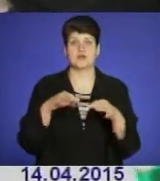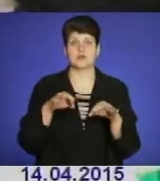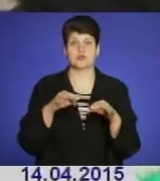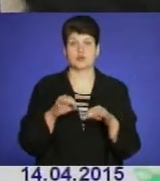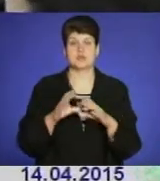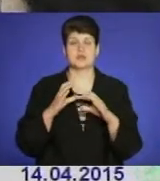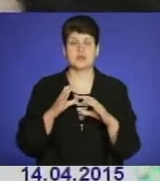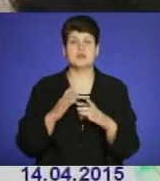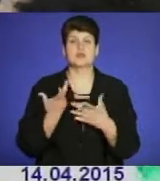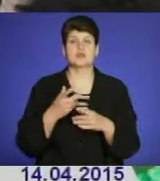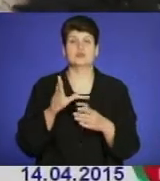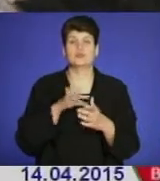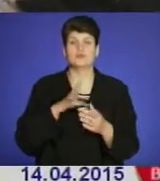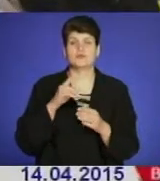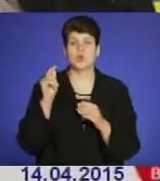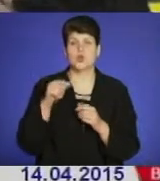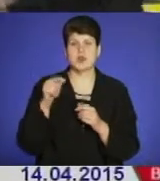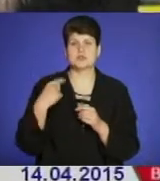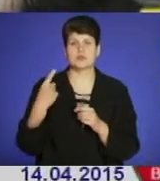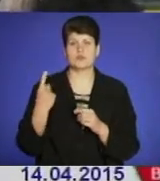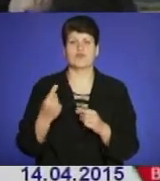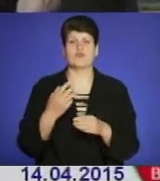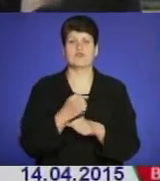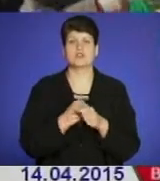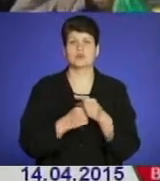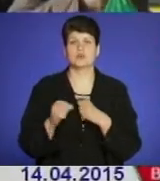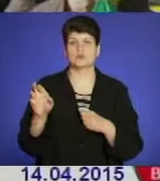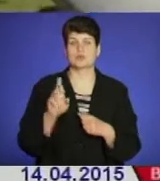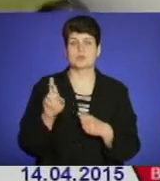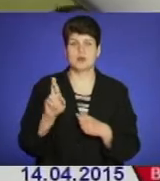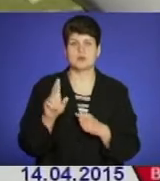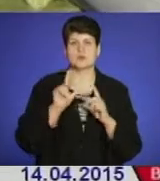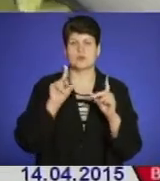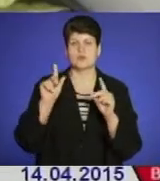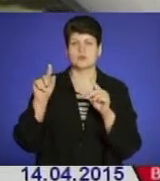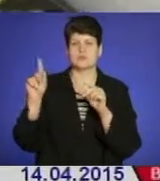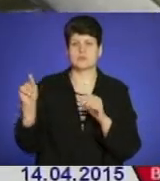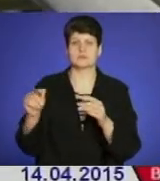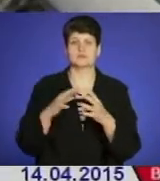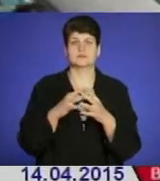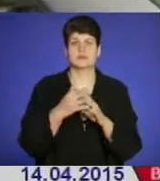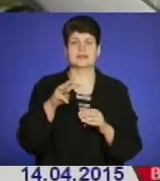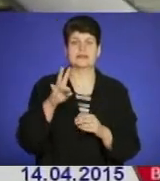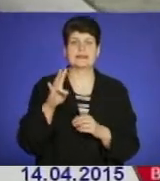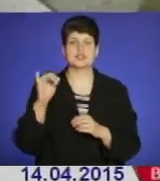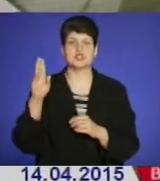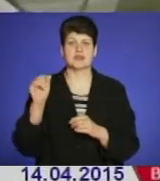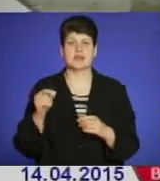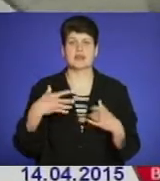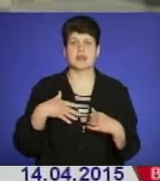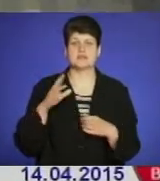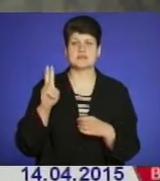Волонтери побували в Луганській області у Великодну п'ятницю. Об'їхали населені пункти Нижнє, Кримське,